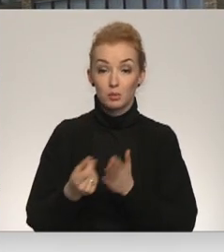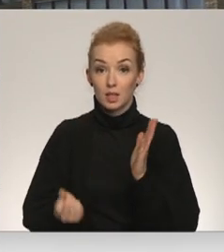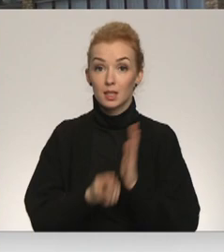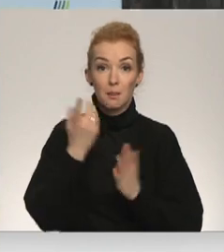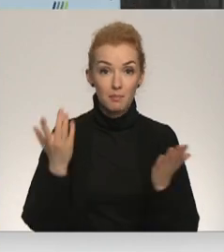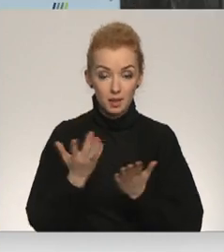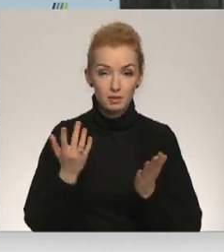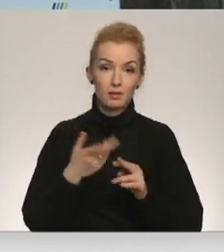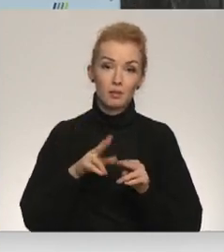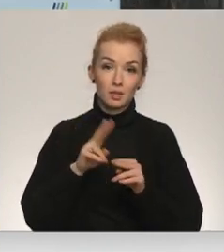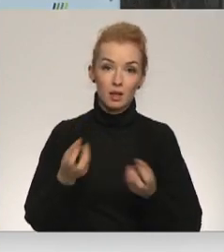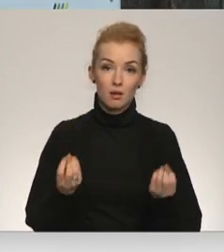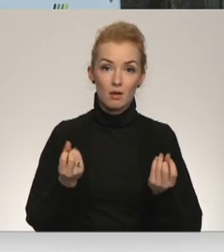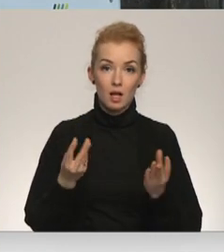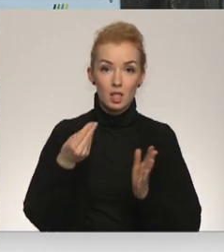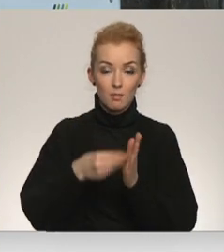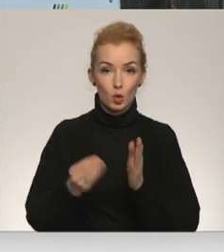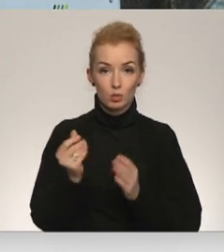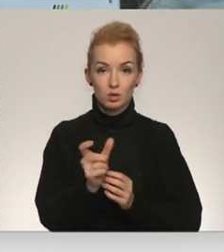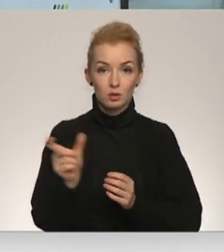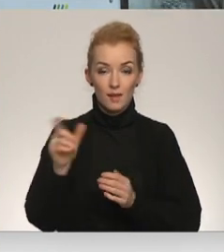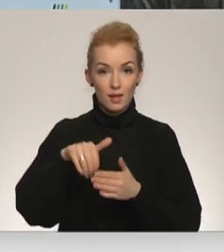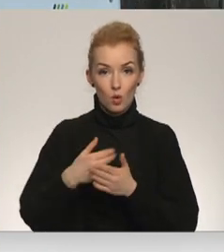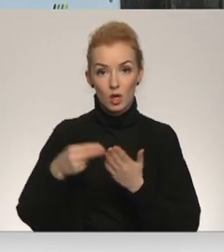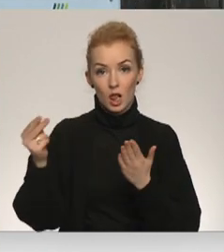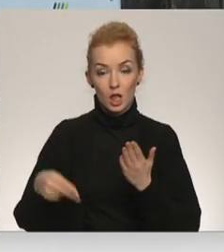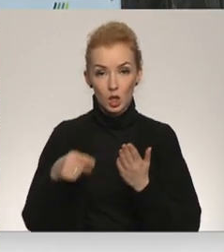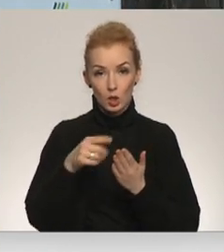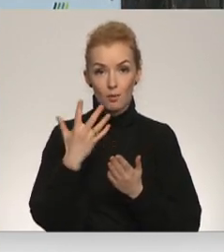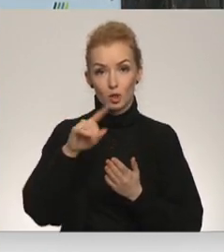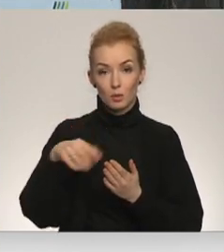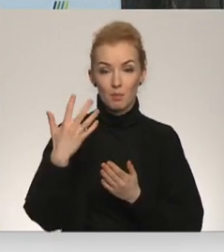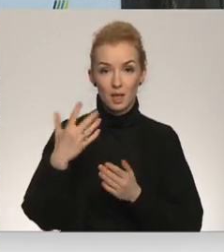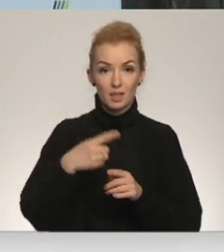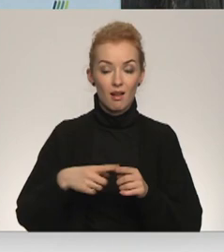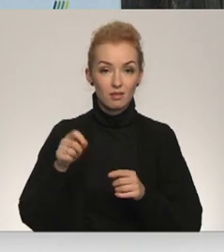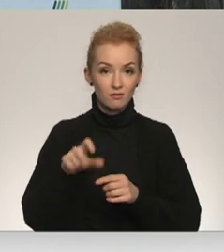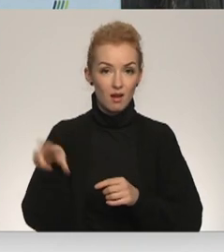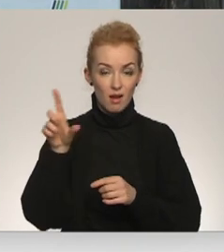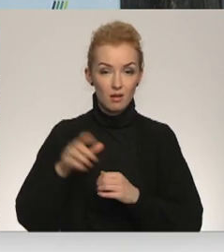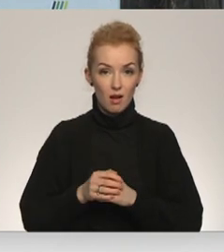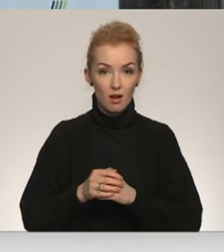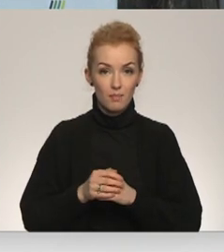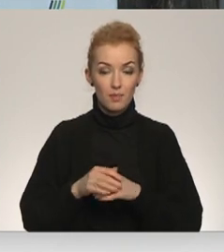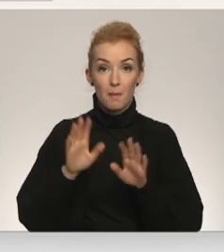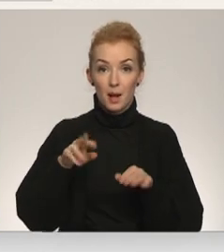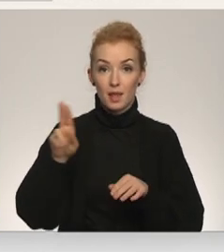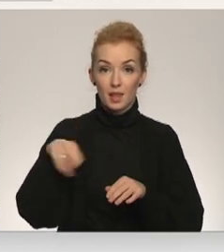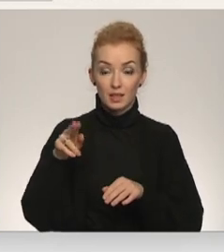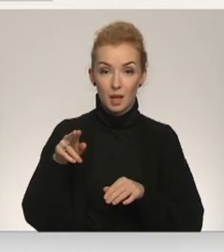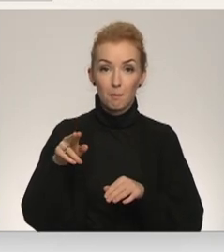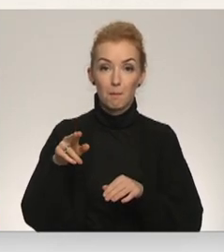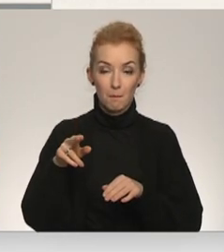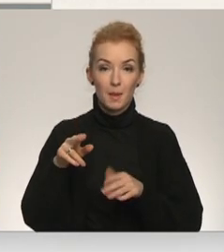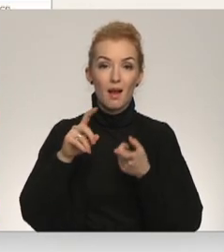šādam kāpumam esot gāzes iepirkuma cena, jaunajā līgumā esot 5,5 reizes dārgāk. Jau par decembri, atkarībā